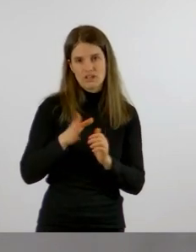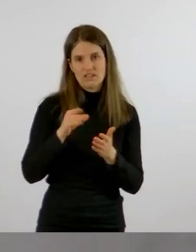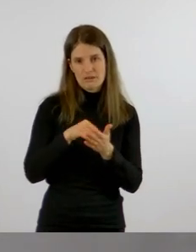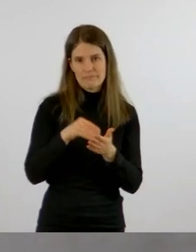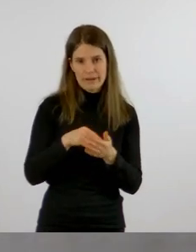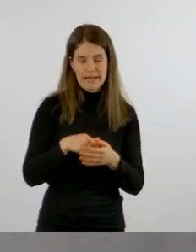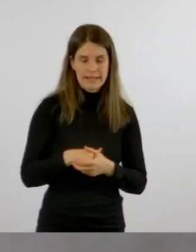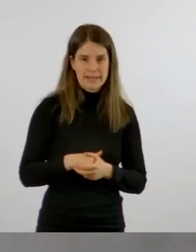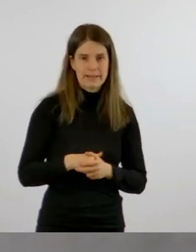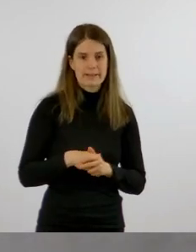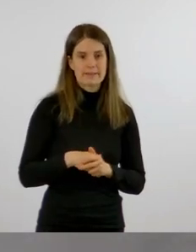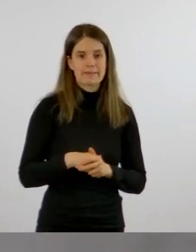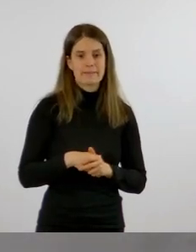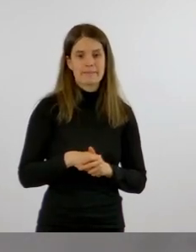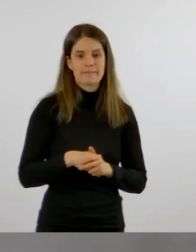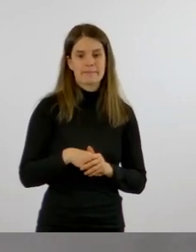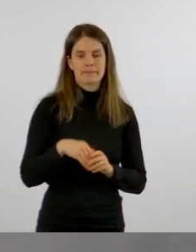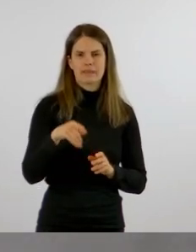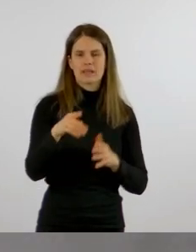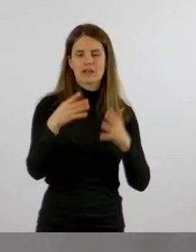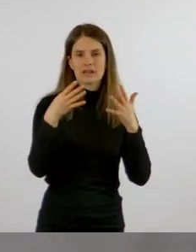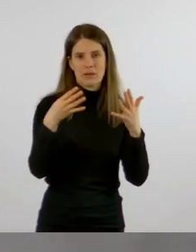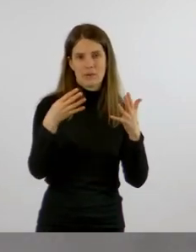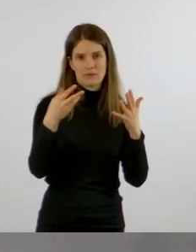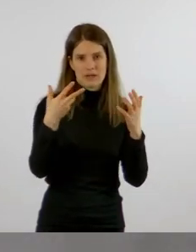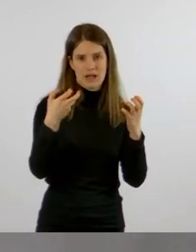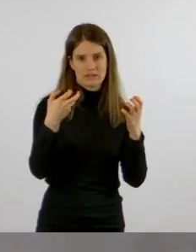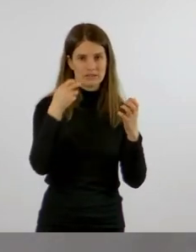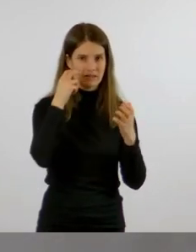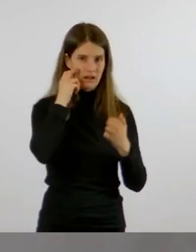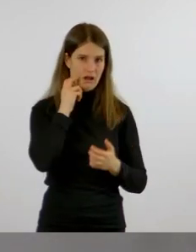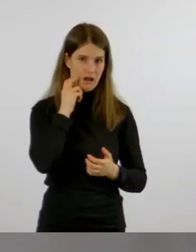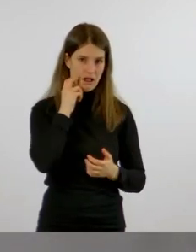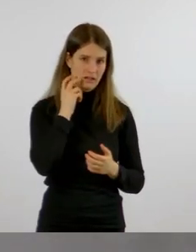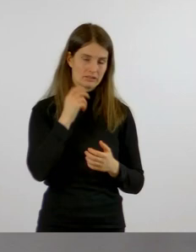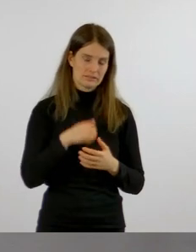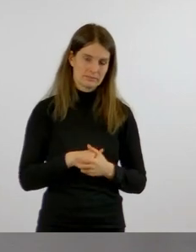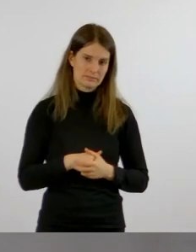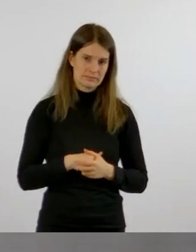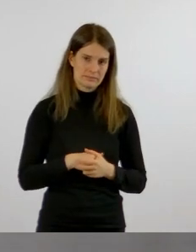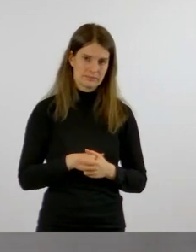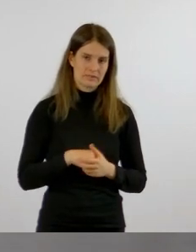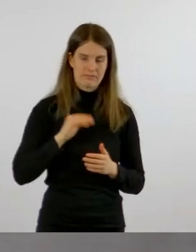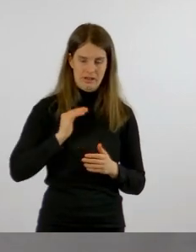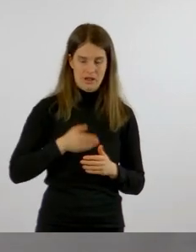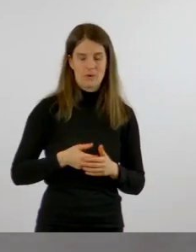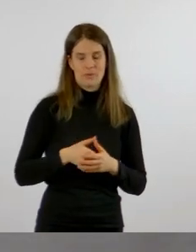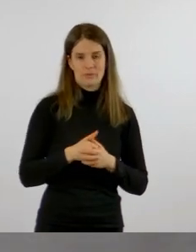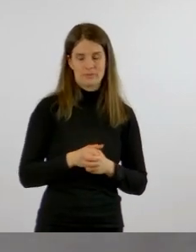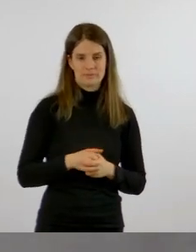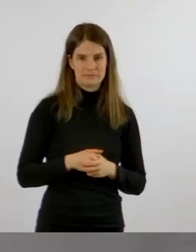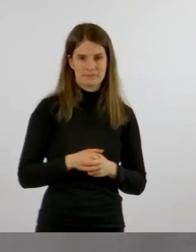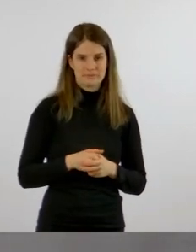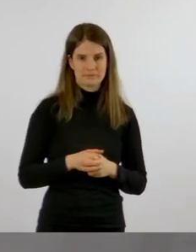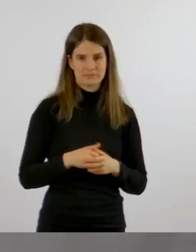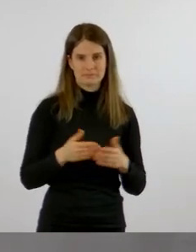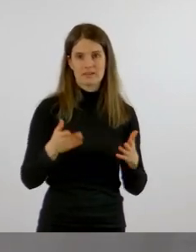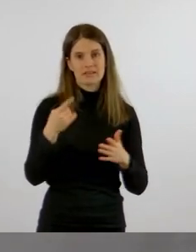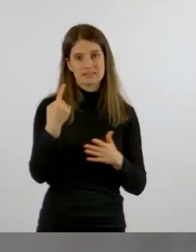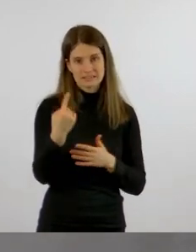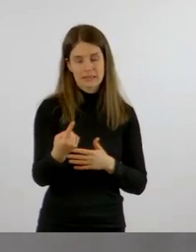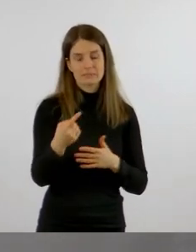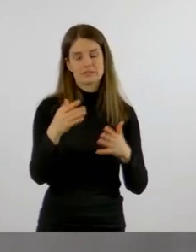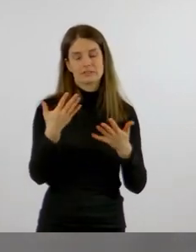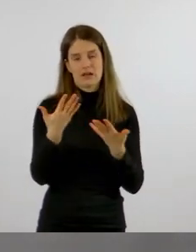Das war eine 89-jährige Bewohnerin oder Bewohner, die geboostert war.